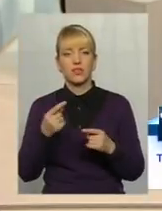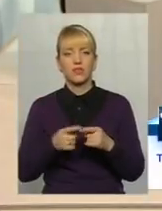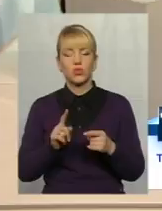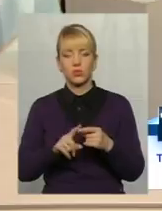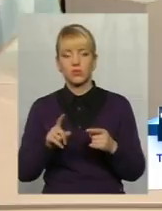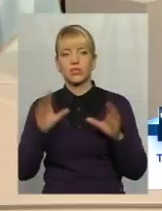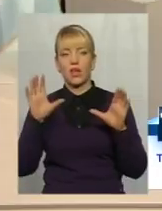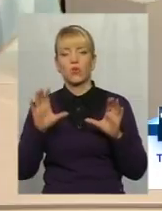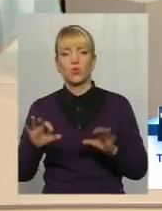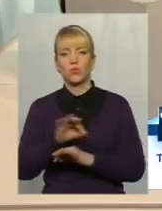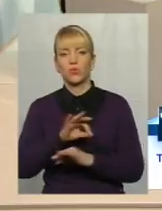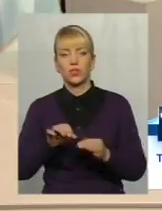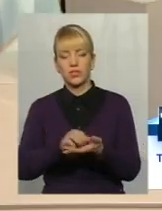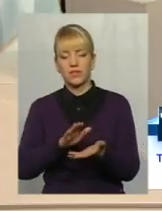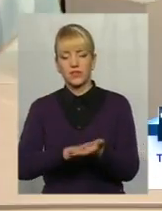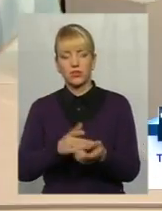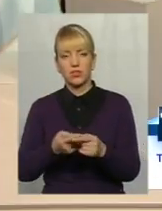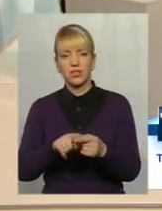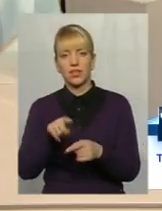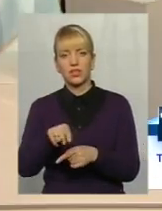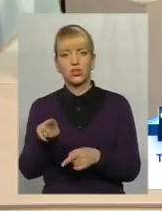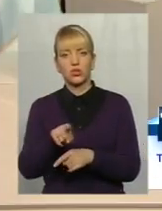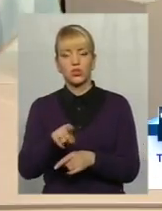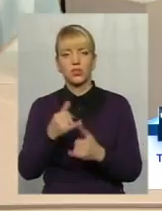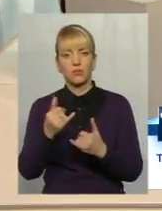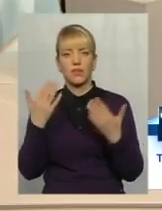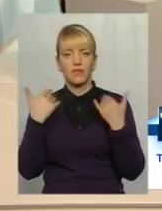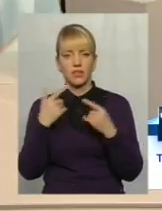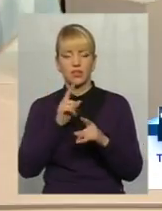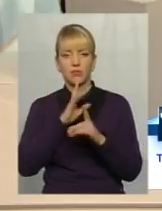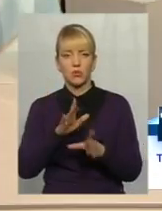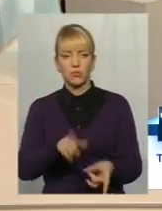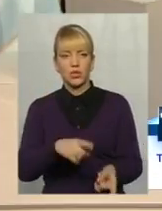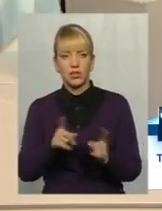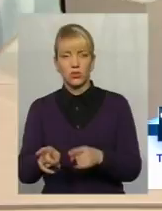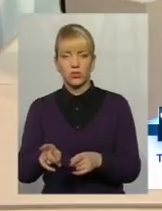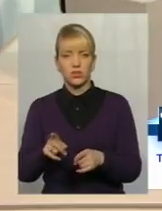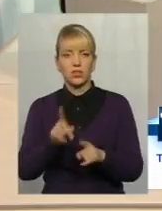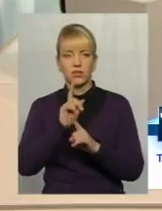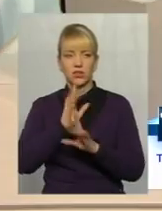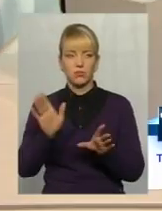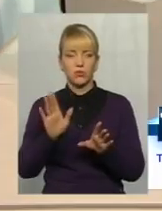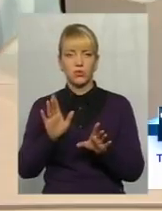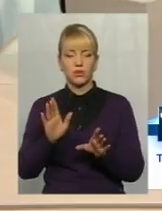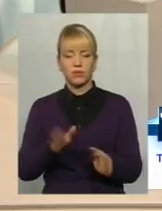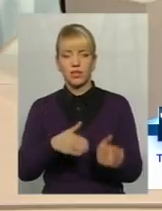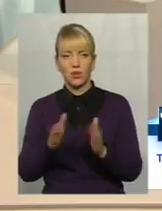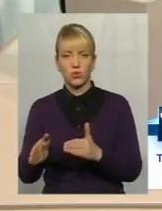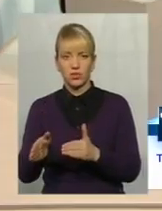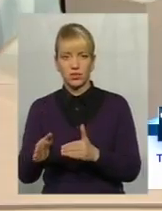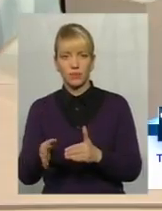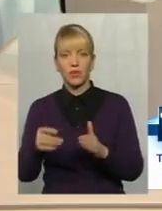законопроекті зафіксована, це те, що тепер вихідні не переносимо, не будуть переносити.